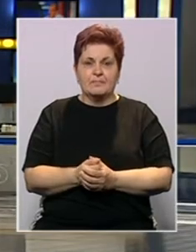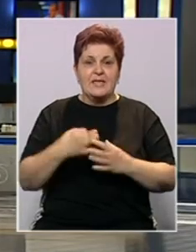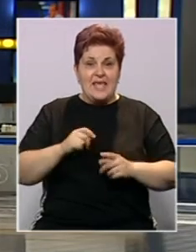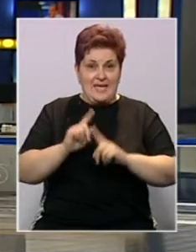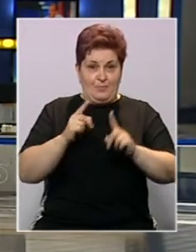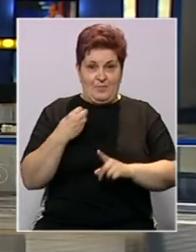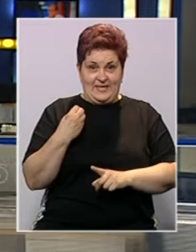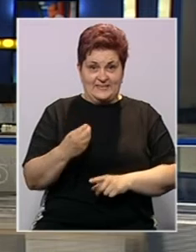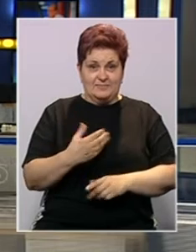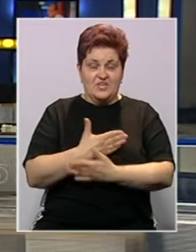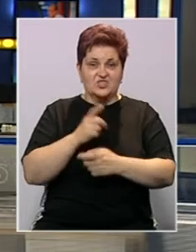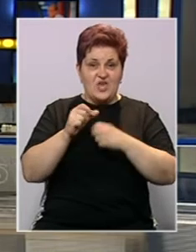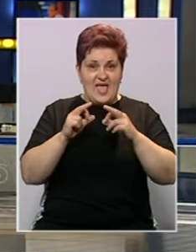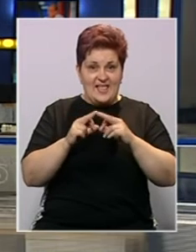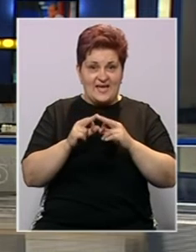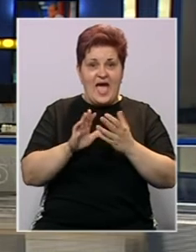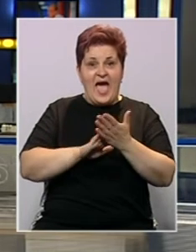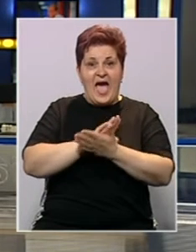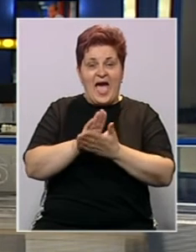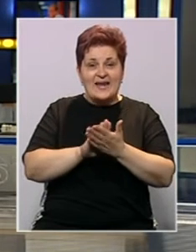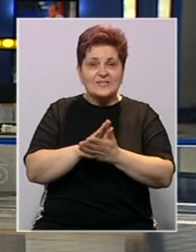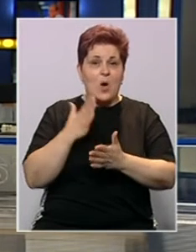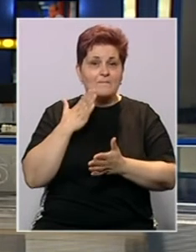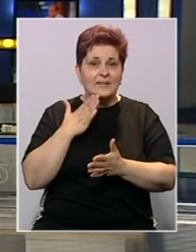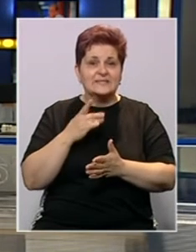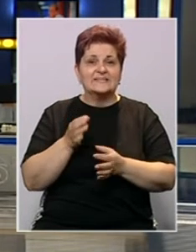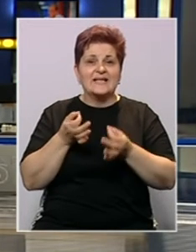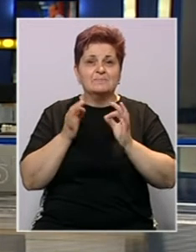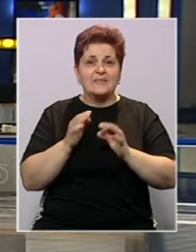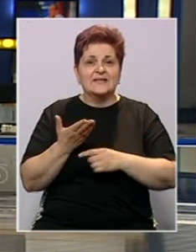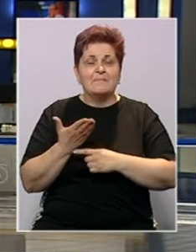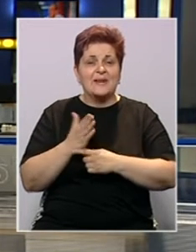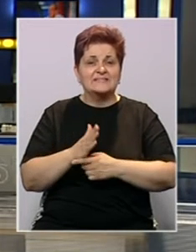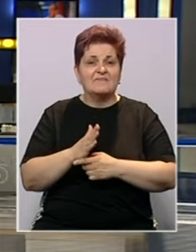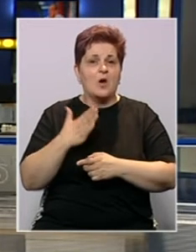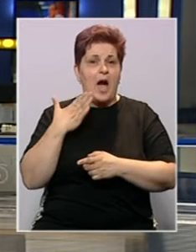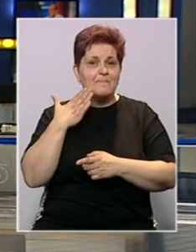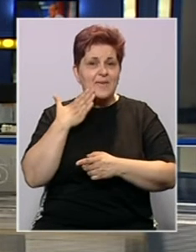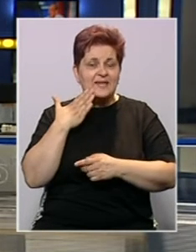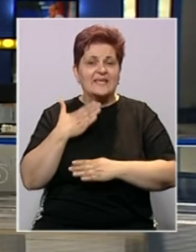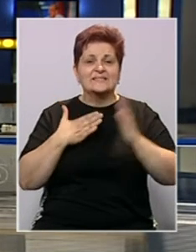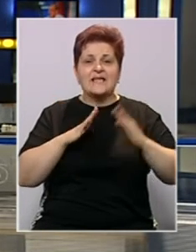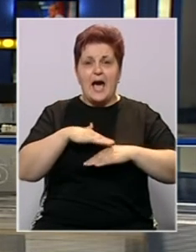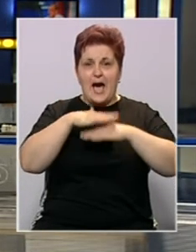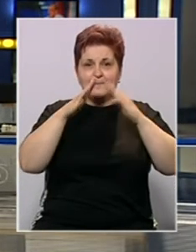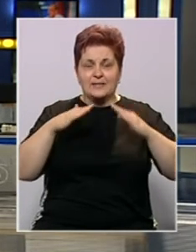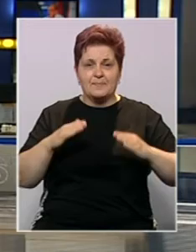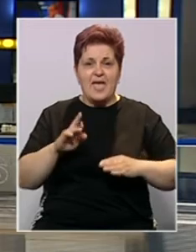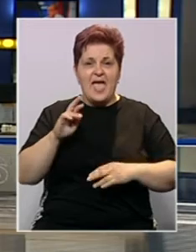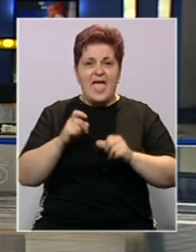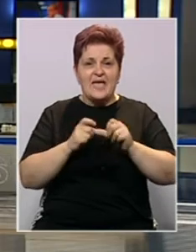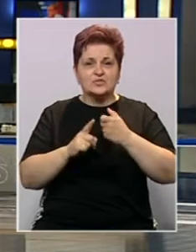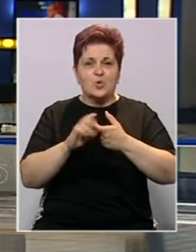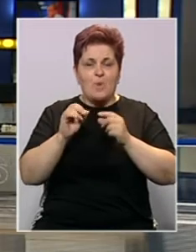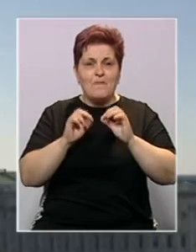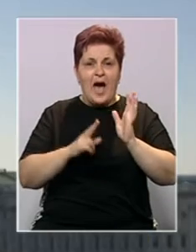Predsjednica Republike Srpske, Željka Cvijanović, razgovarala je u Vašingtonu sa specijalnim predstavnikom Sjedinjenih američkih država za zapadni